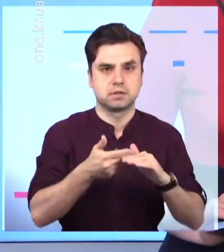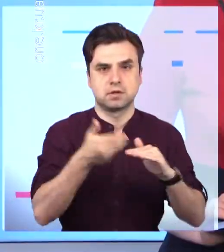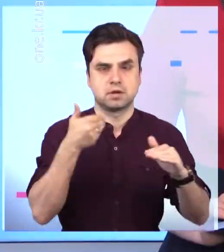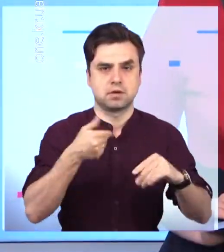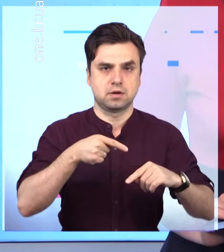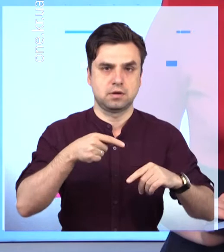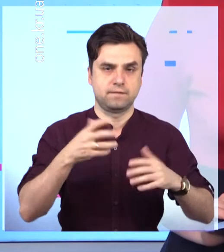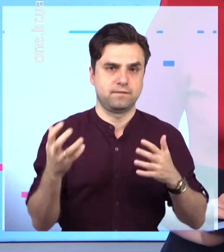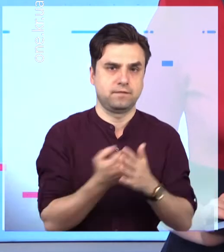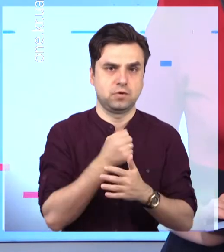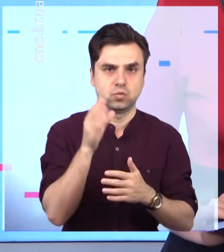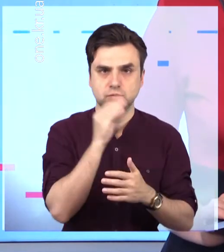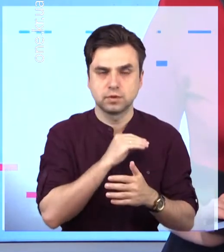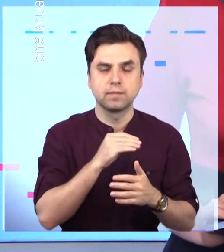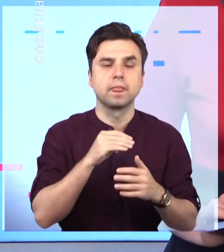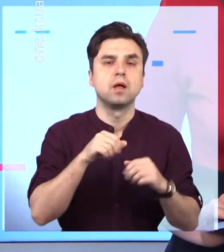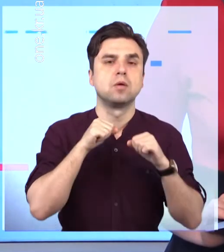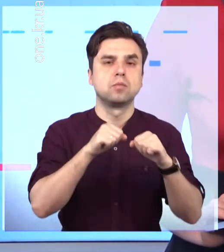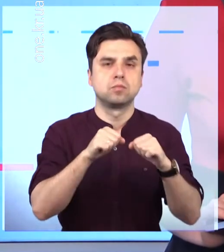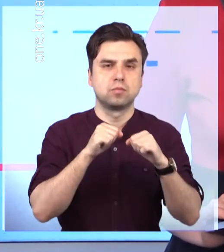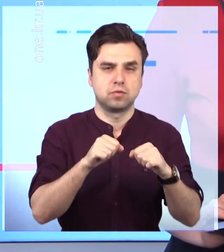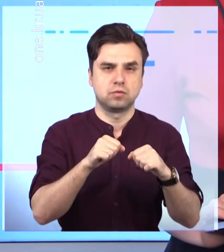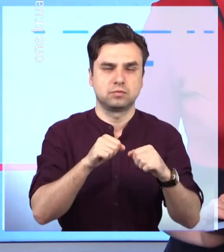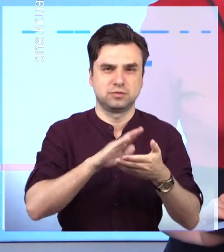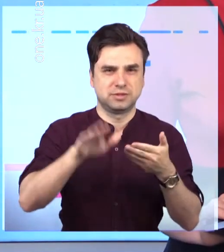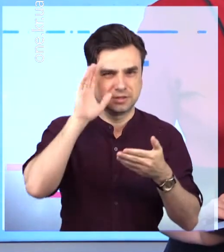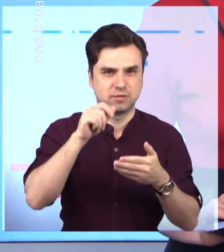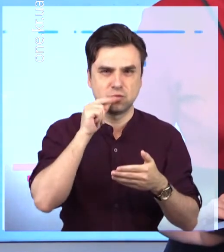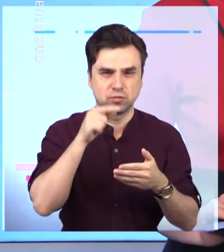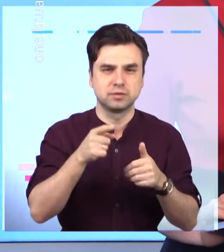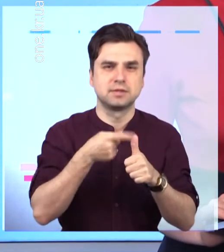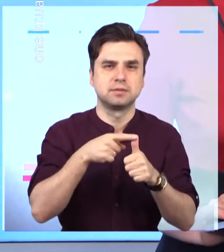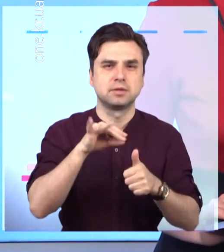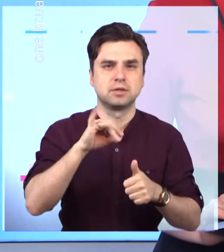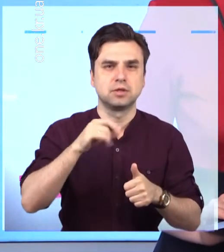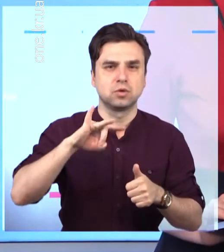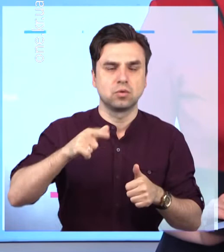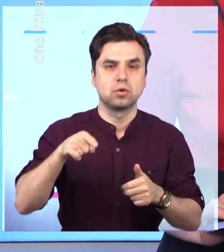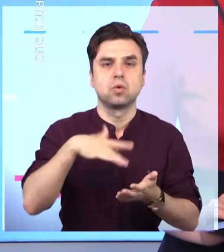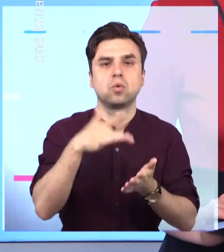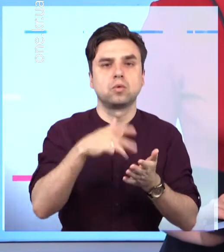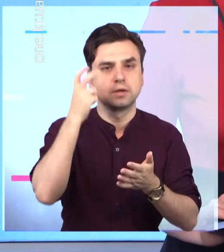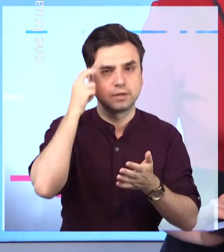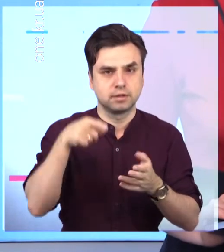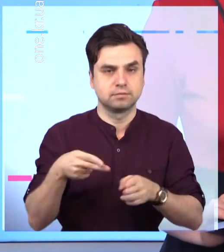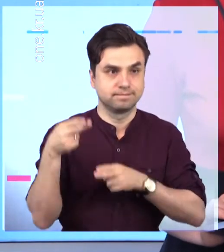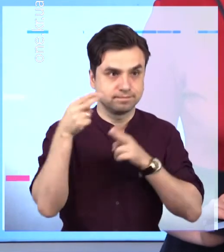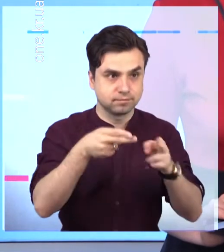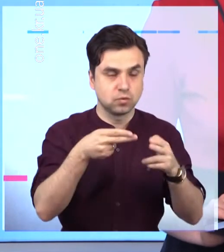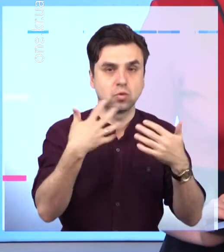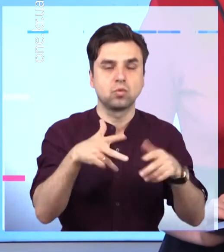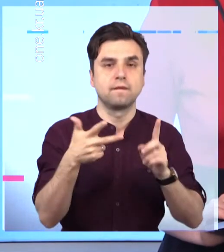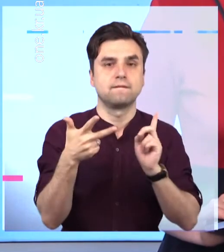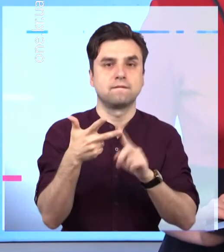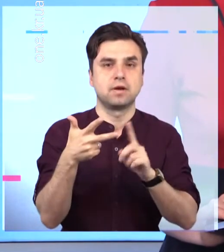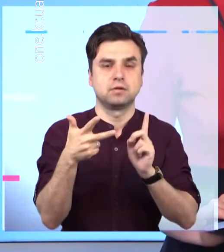Дострокова перемога криворіжського боксера Ігоря Шевадзуцького. 12 червня на боксерському турнірі у Києві сводів вже чергову восьму